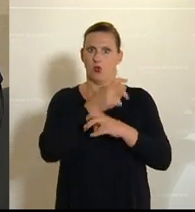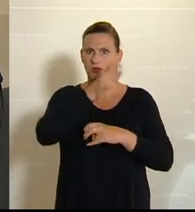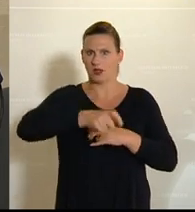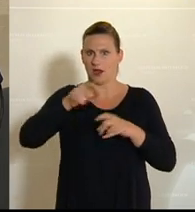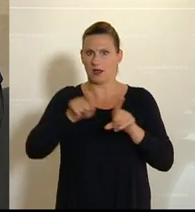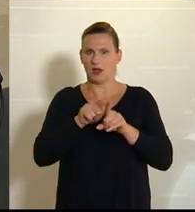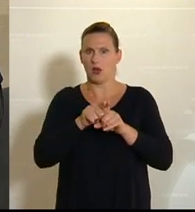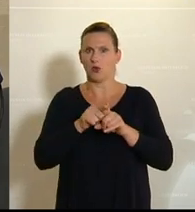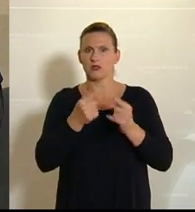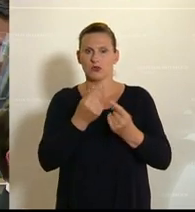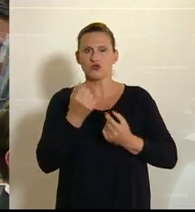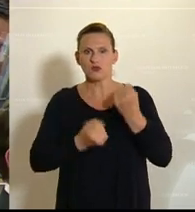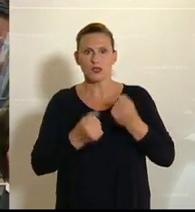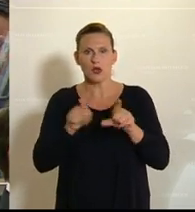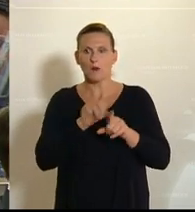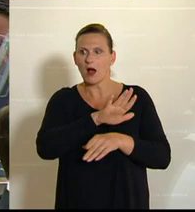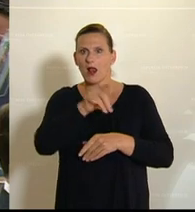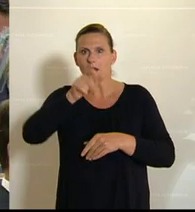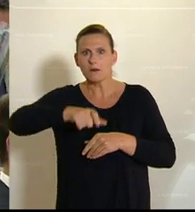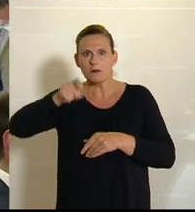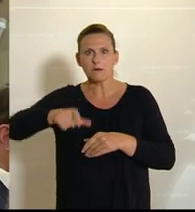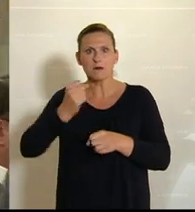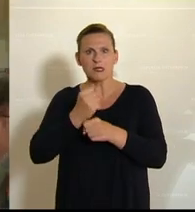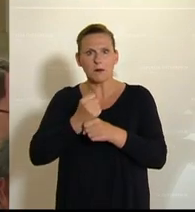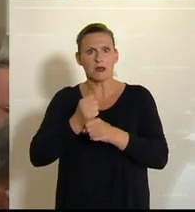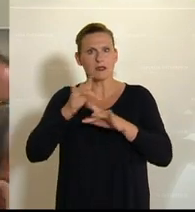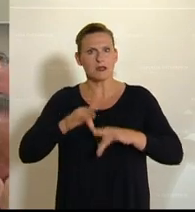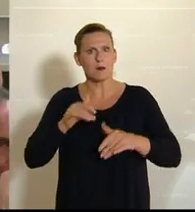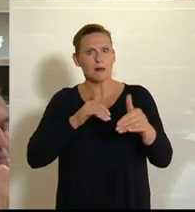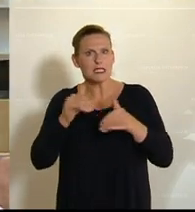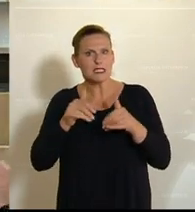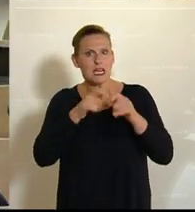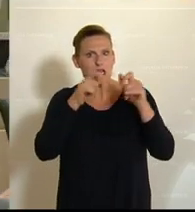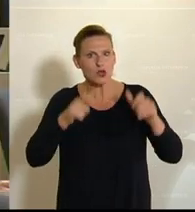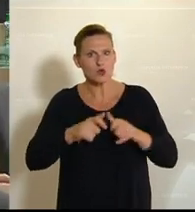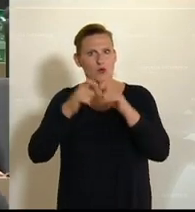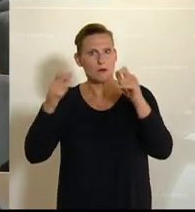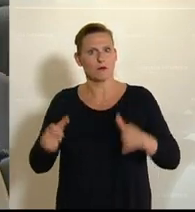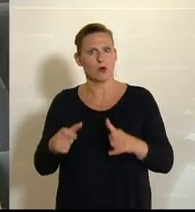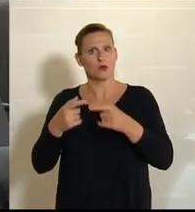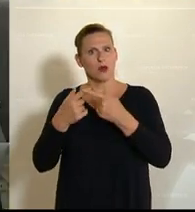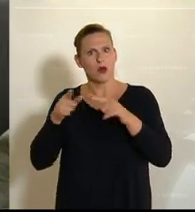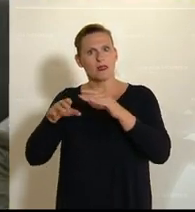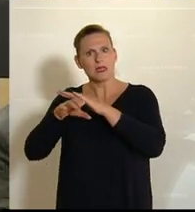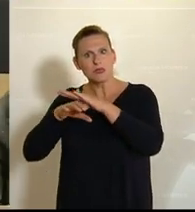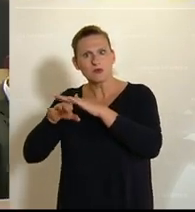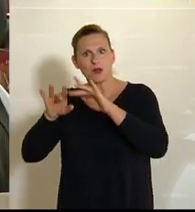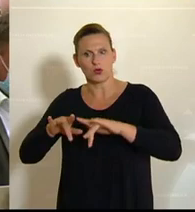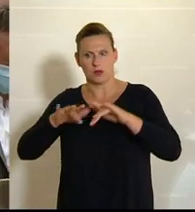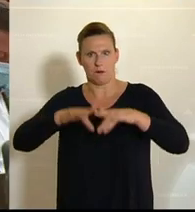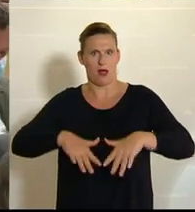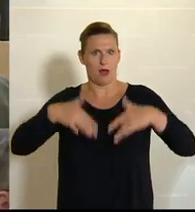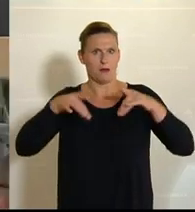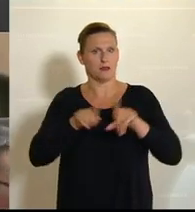betrifft, sondern auch bei allen Mitarbeiterinnen und Mitarbeiter in den Ministerien, in den anderen Körperschaften und darüber hinaus auch hier im Parlament,